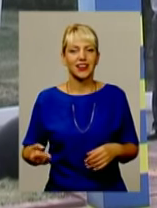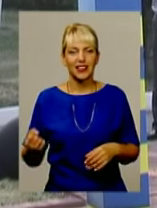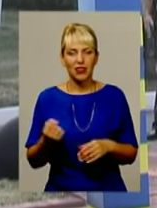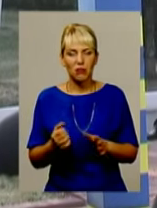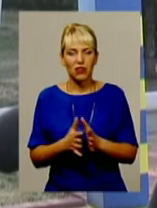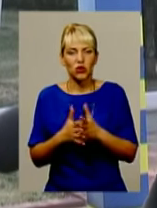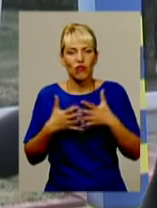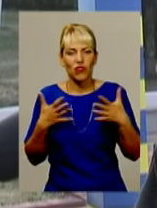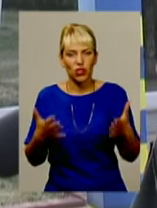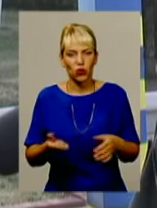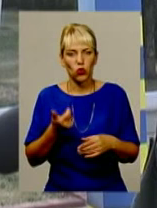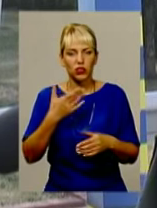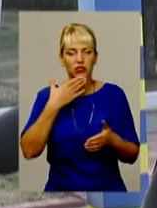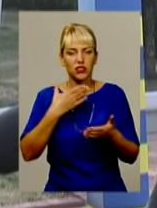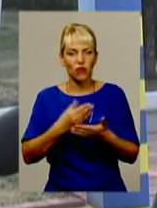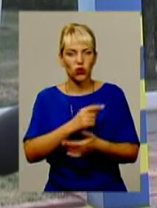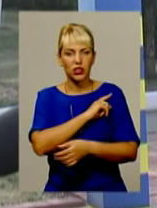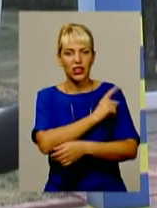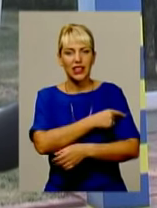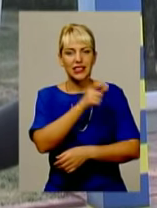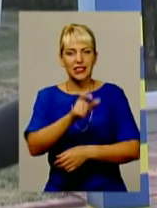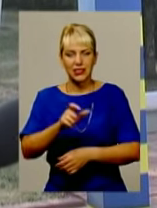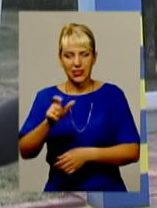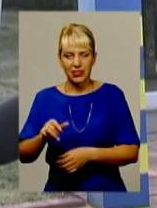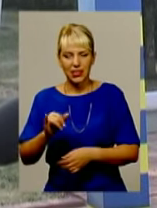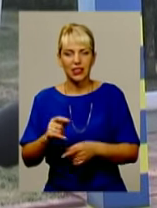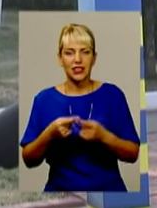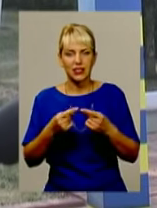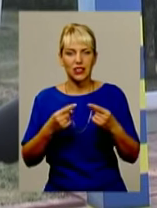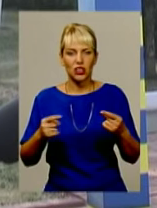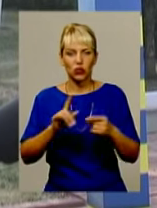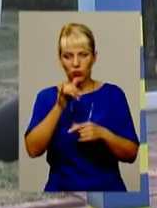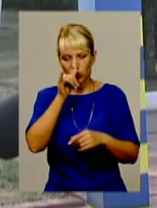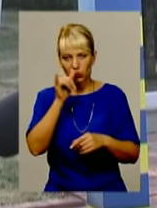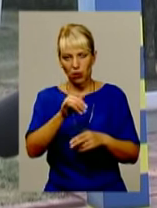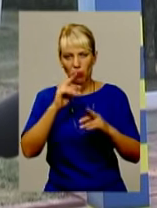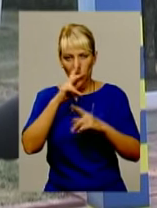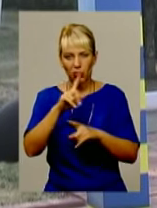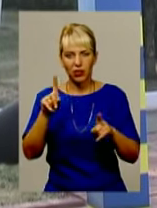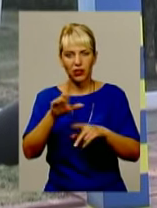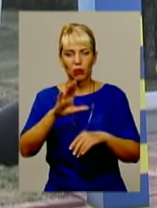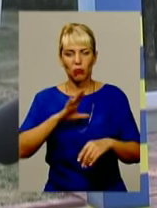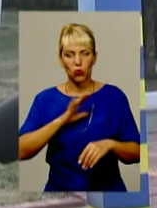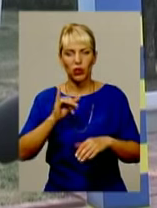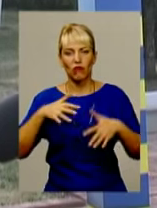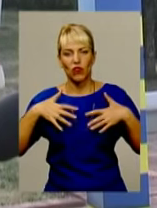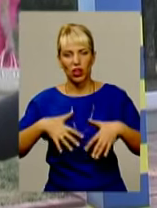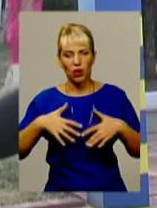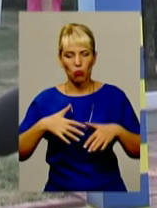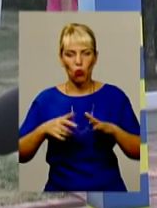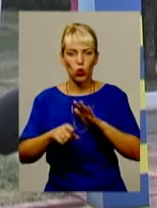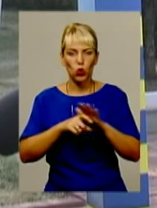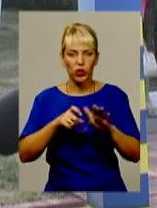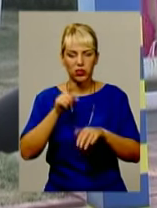кількість своїх сил та засобів, щоб не допустити помилки, які були нами допущені як в Криму, так і в